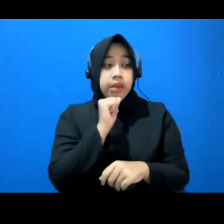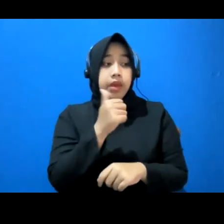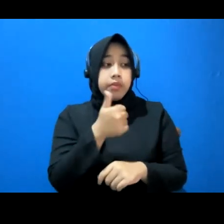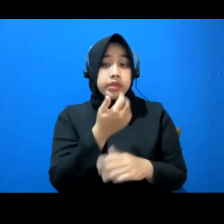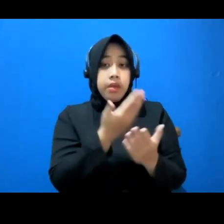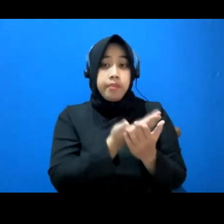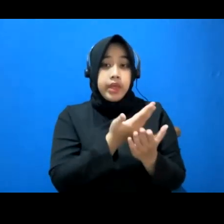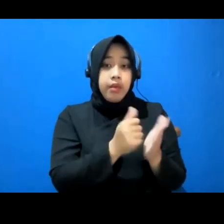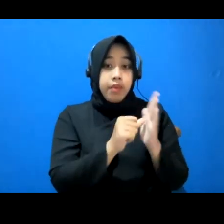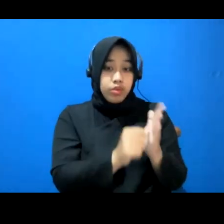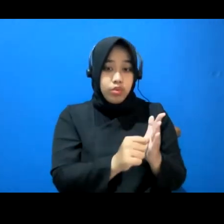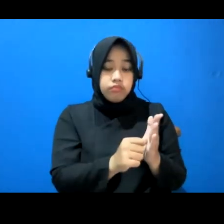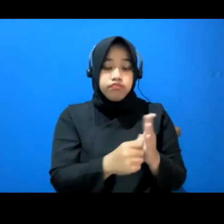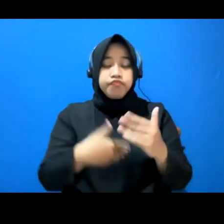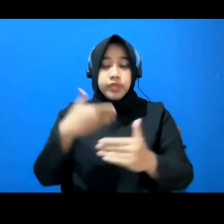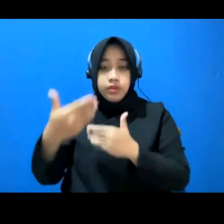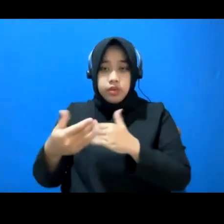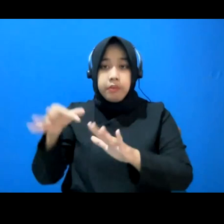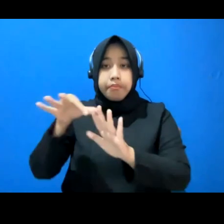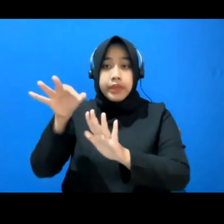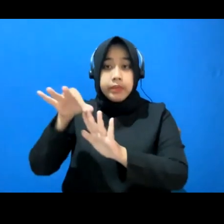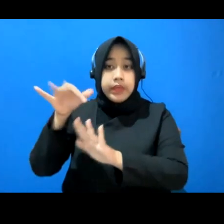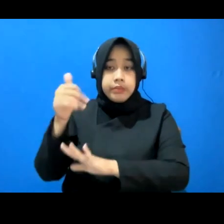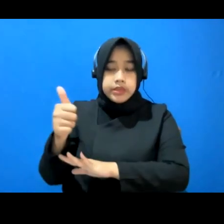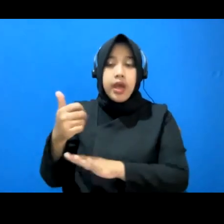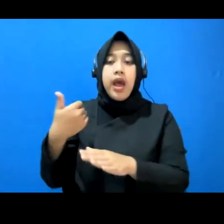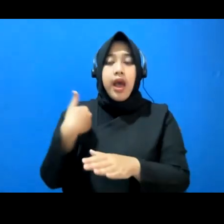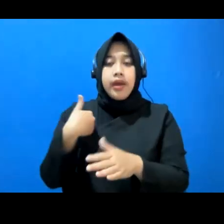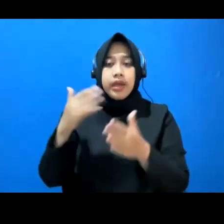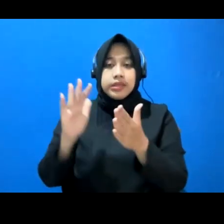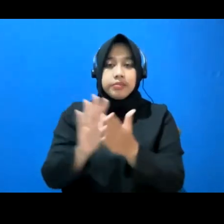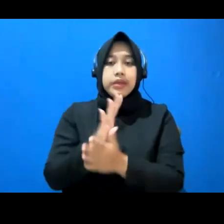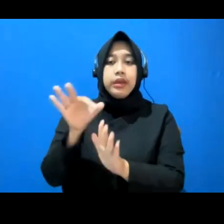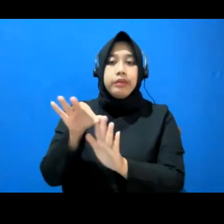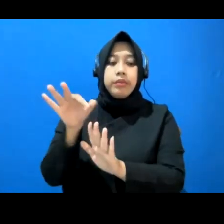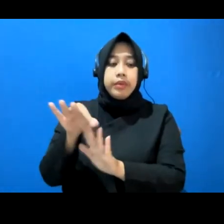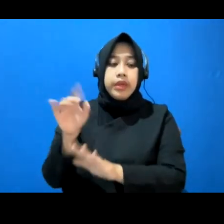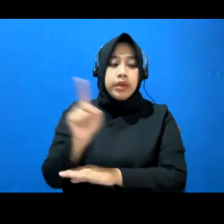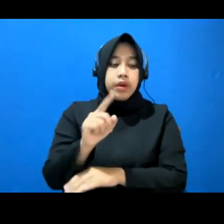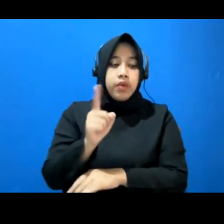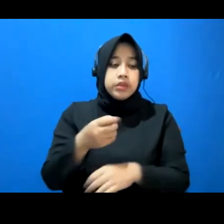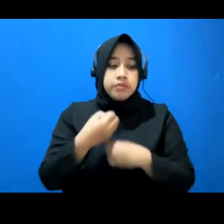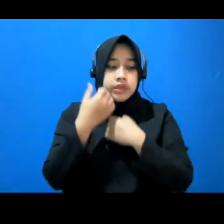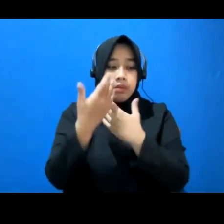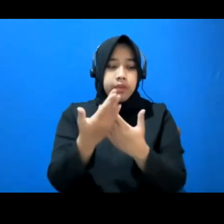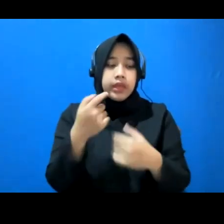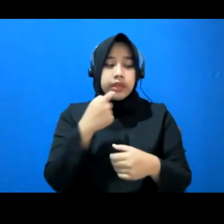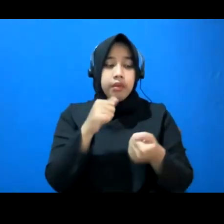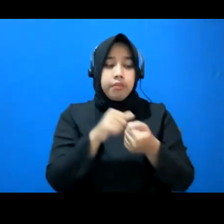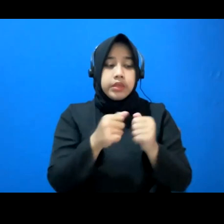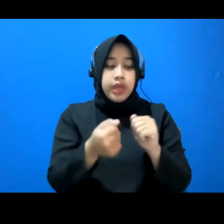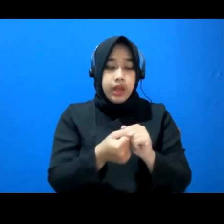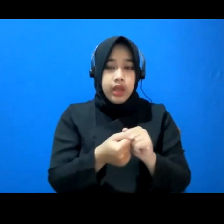dia bisa milih selanjutnya. Jadi ada kesempatan memilih kemana dia harus menyampaikan masalahnya, walaupun